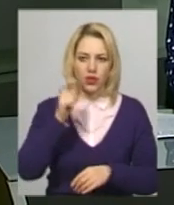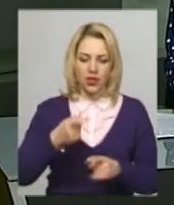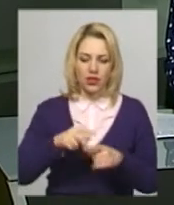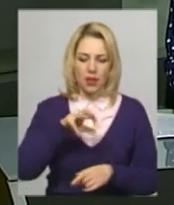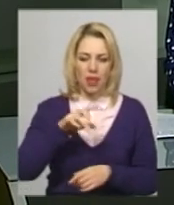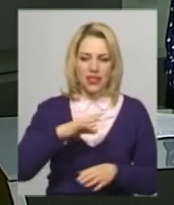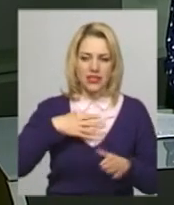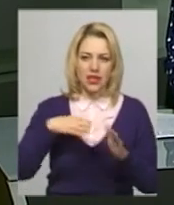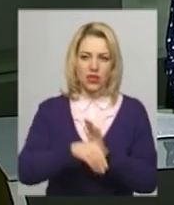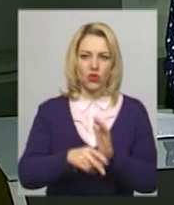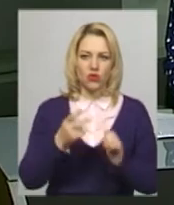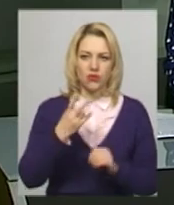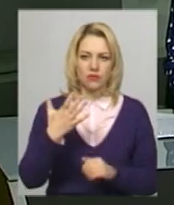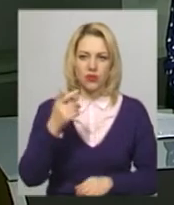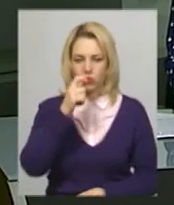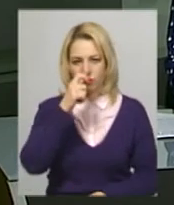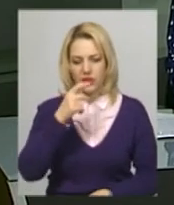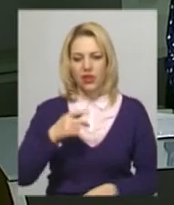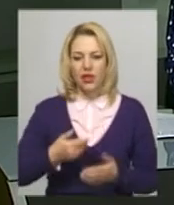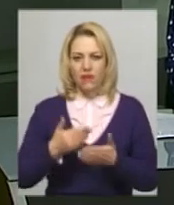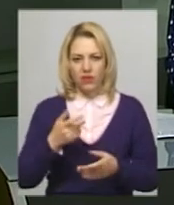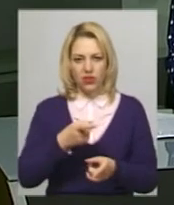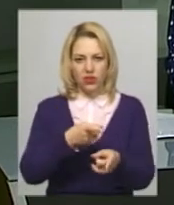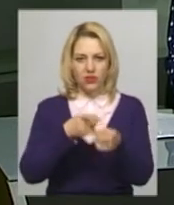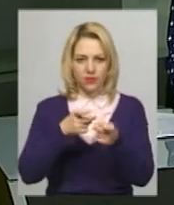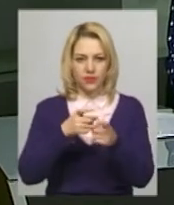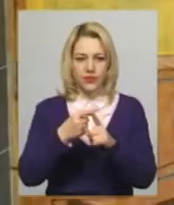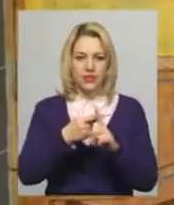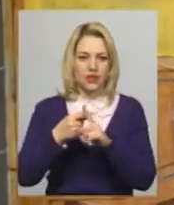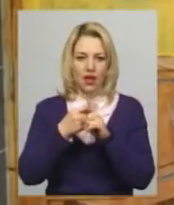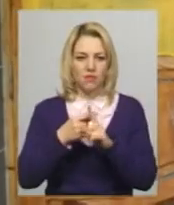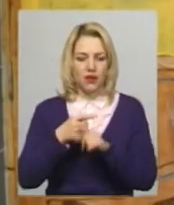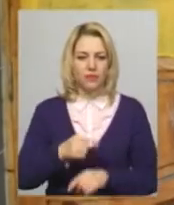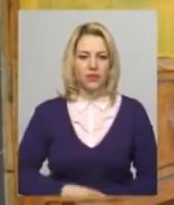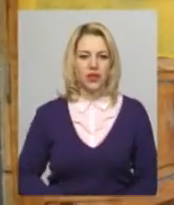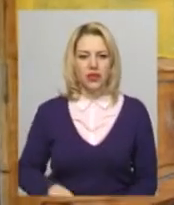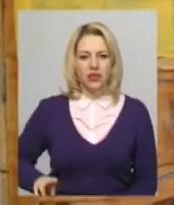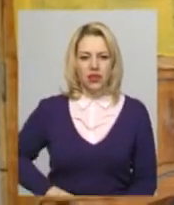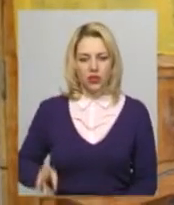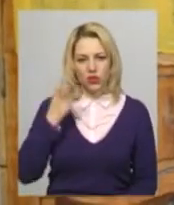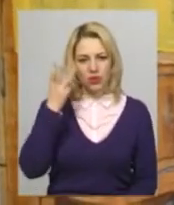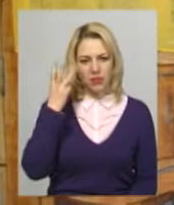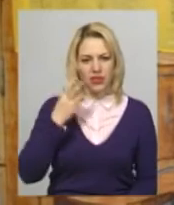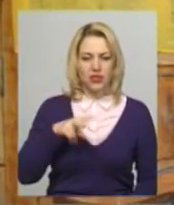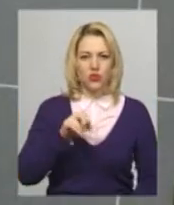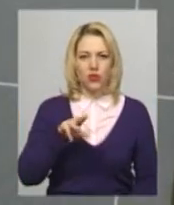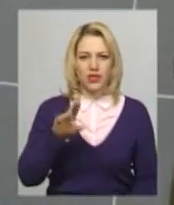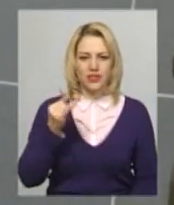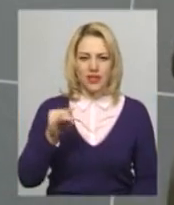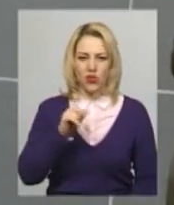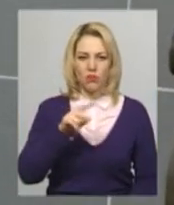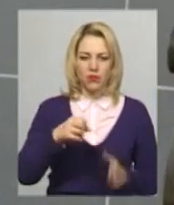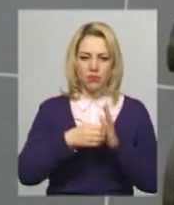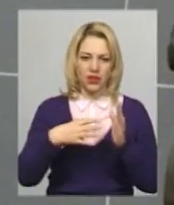25 квітня 2017 року від кулі снайпера. Директорка Хмельницького ліцею номер 15 Алла